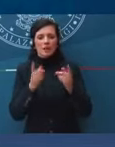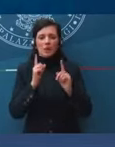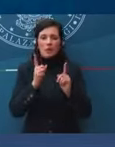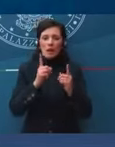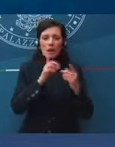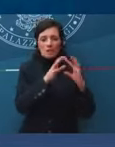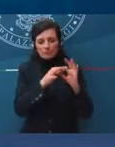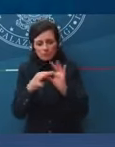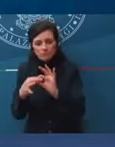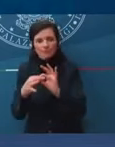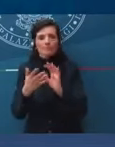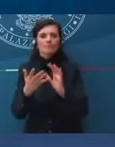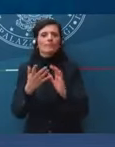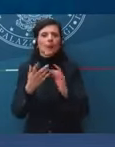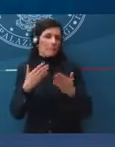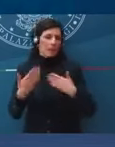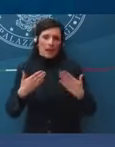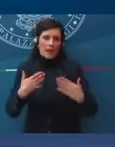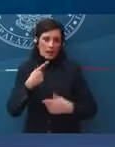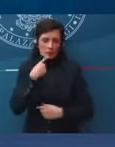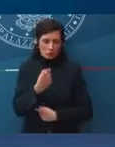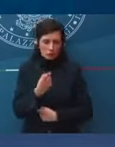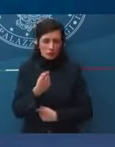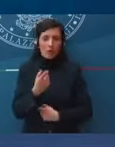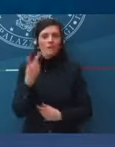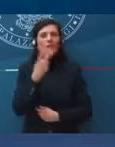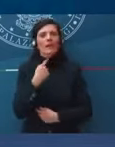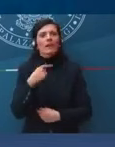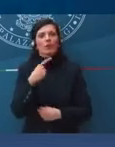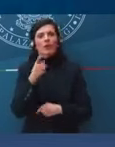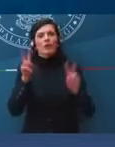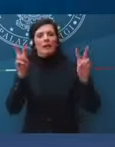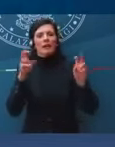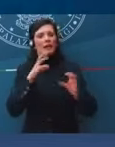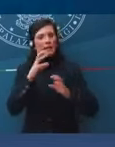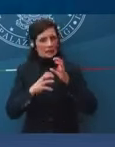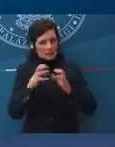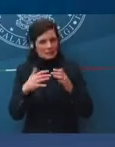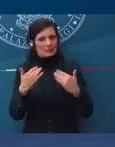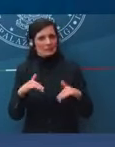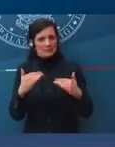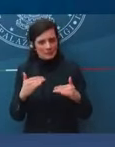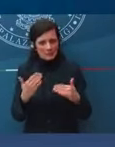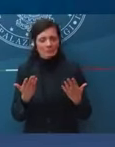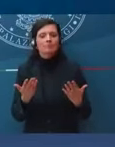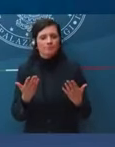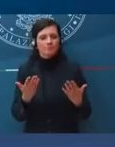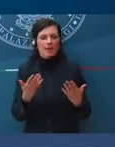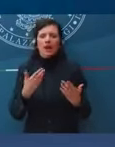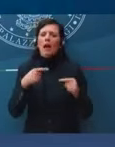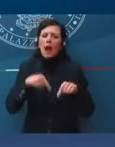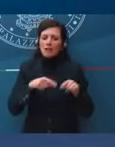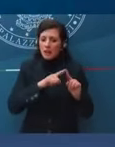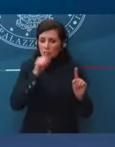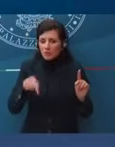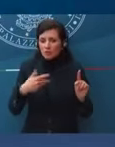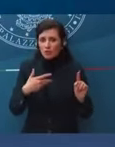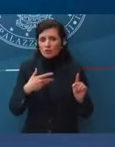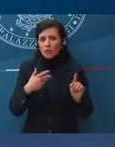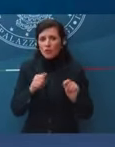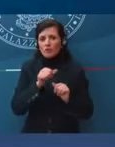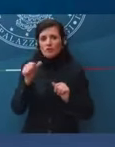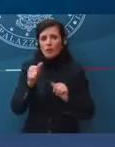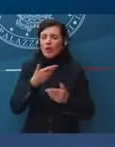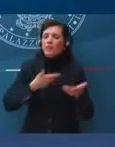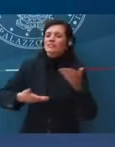Crisi, poi crisi è una grossa parola. Per ora c'è un scambio di complimenti. non so se questo